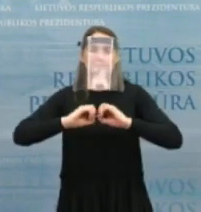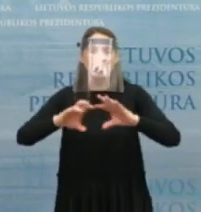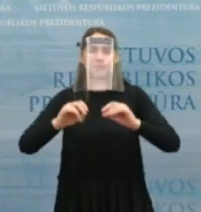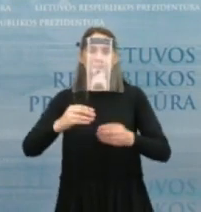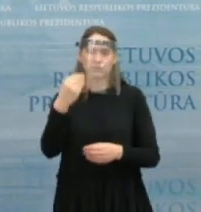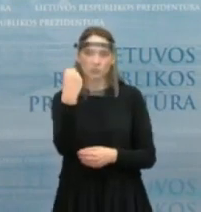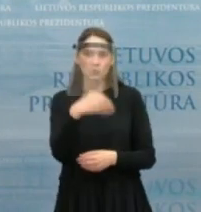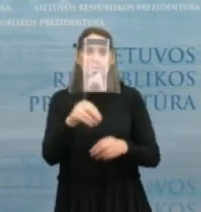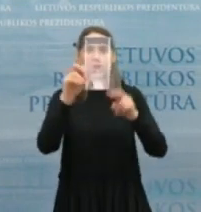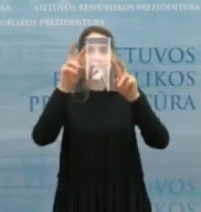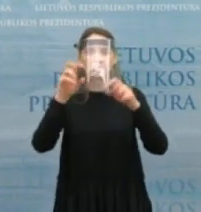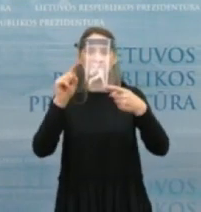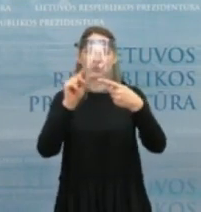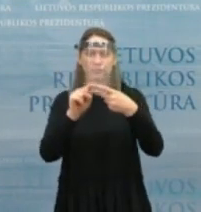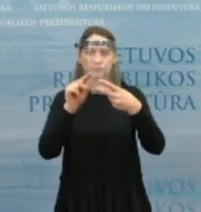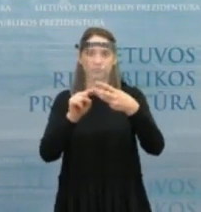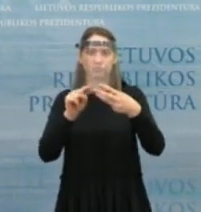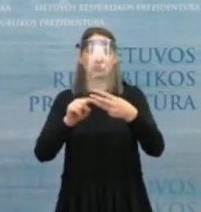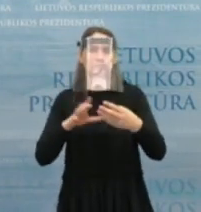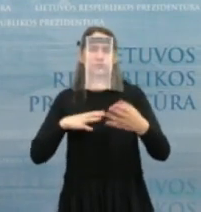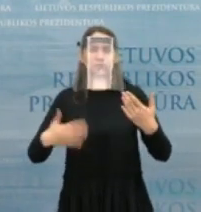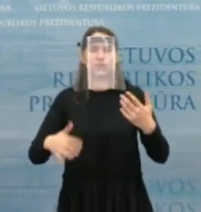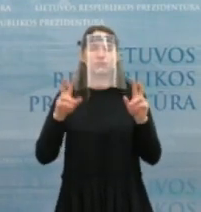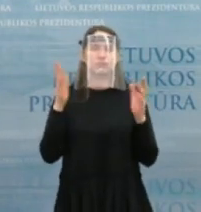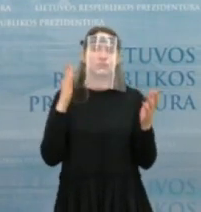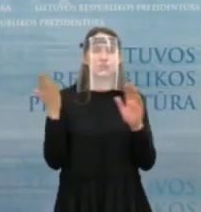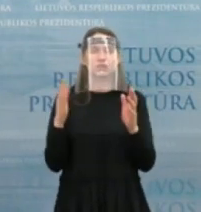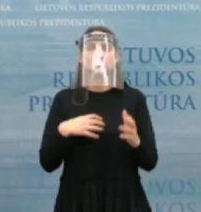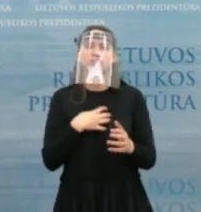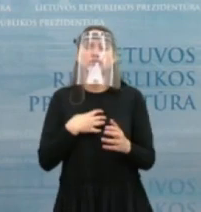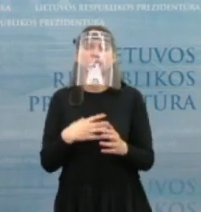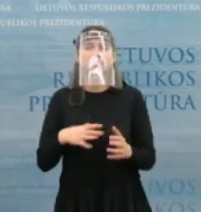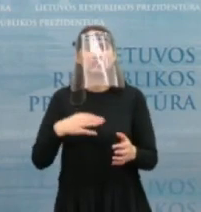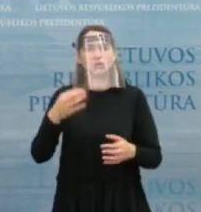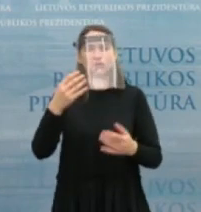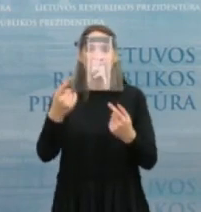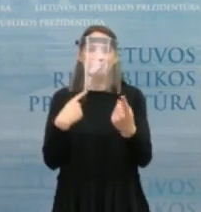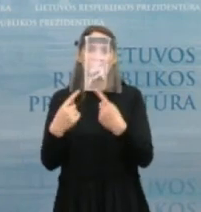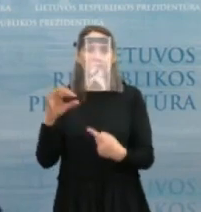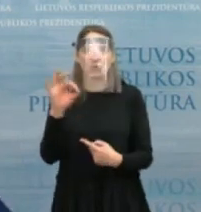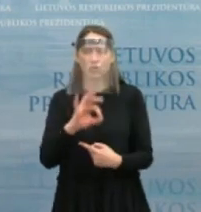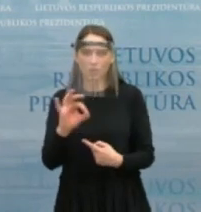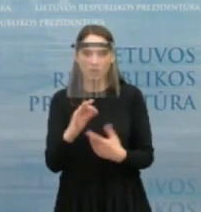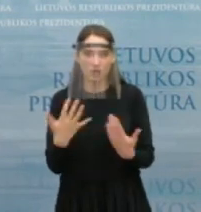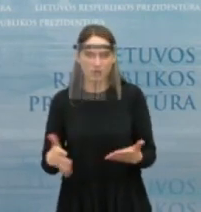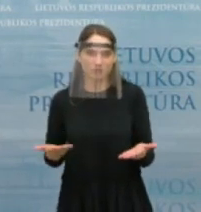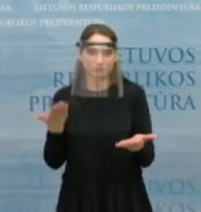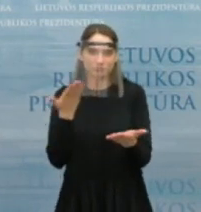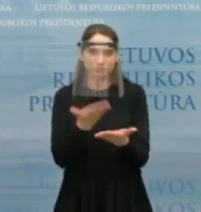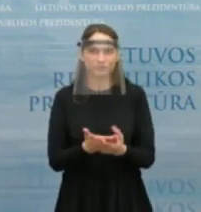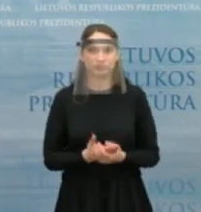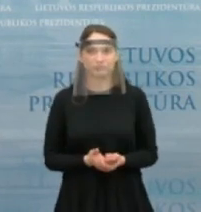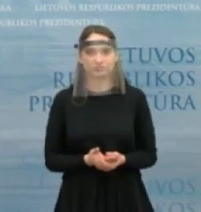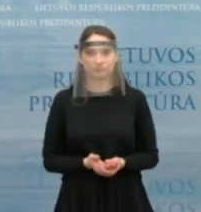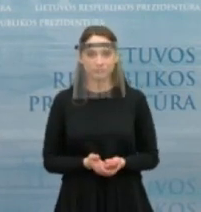tų temų, kurias mes palėtėm ir kas buvo ir man pačiam svarbu. Tai būtent labai trumpai,